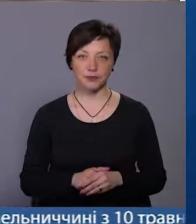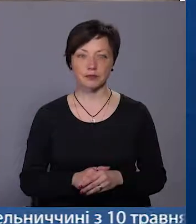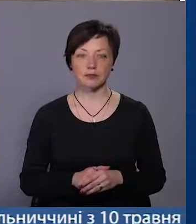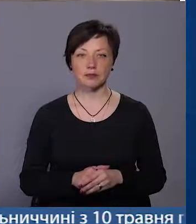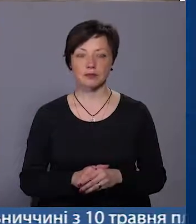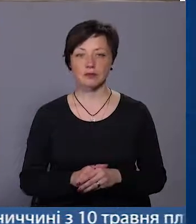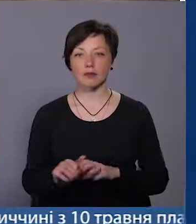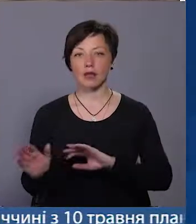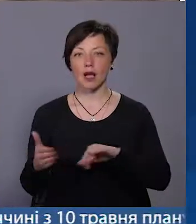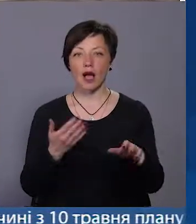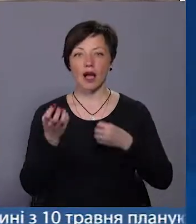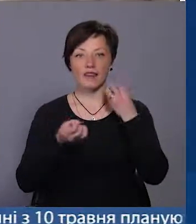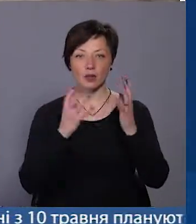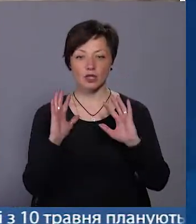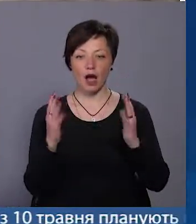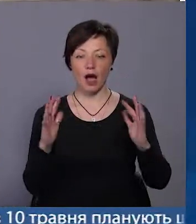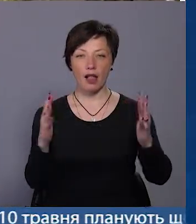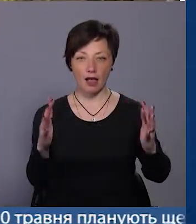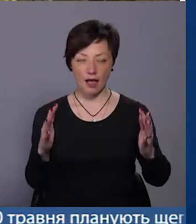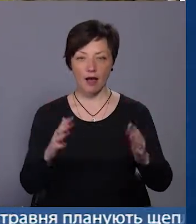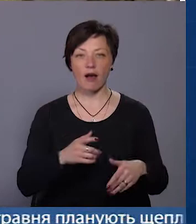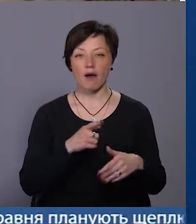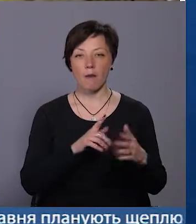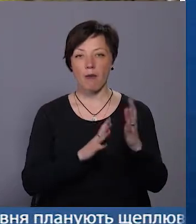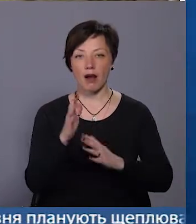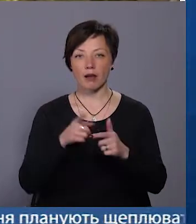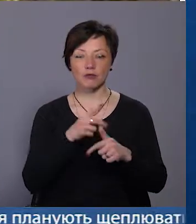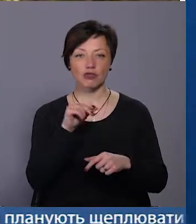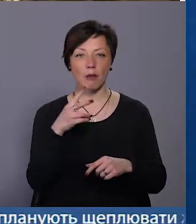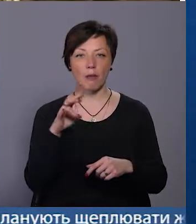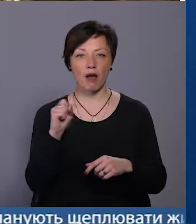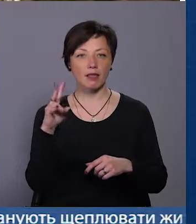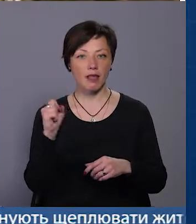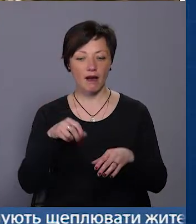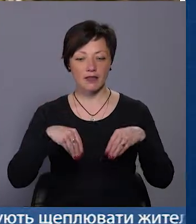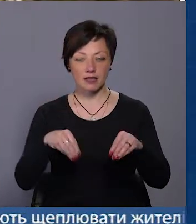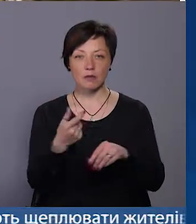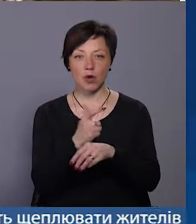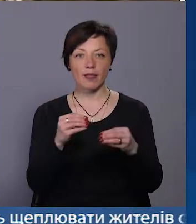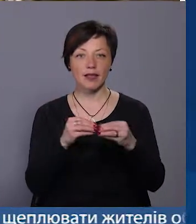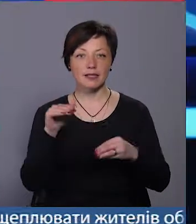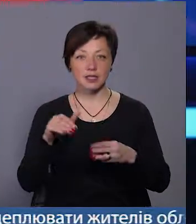Квітуча алея. У парку імені Михайла Чекмана висадять понад 10 тисяч квітів.